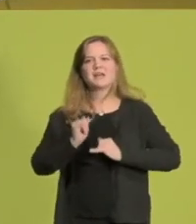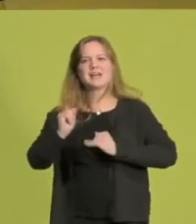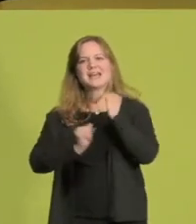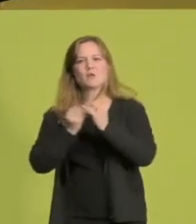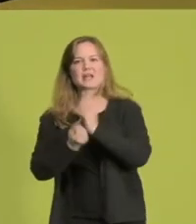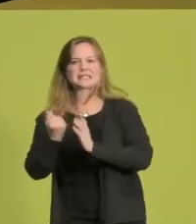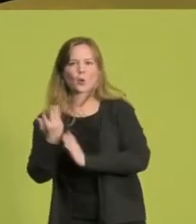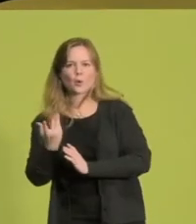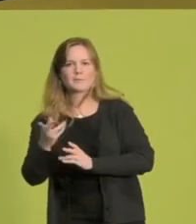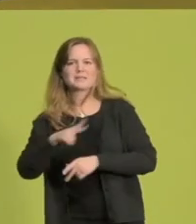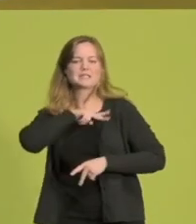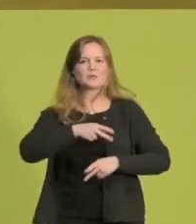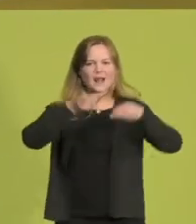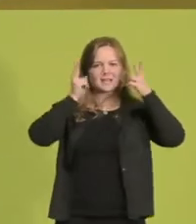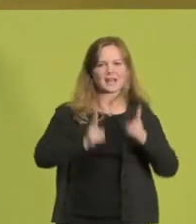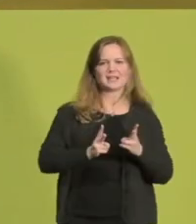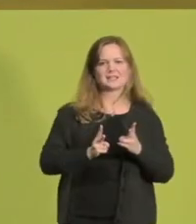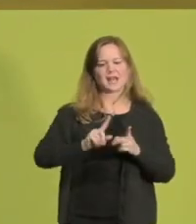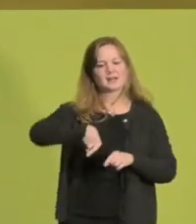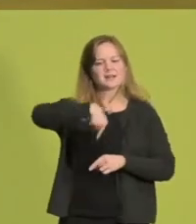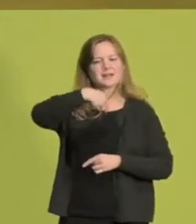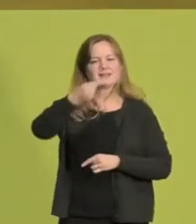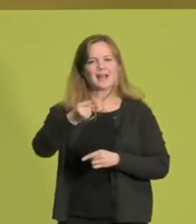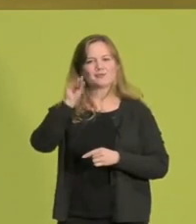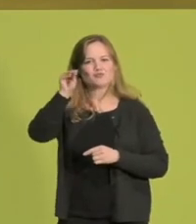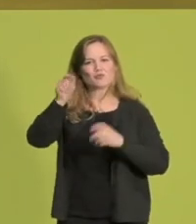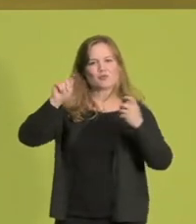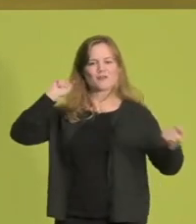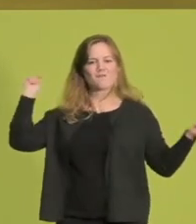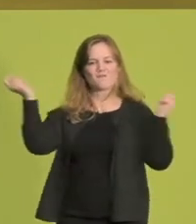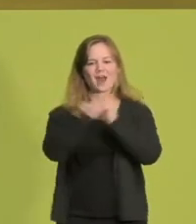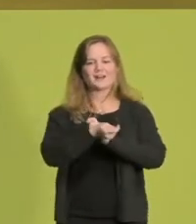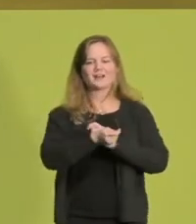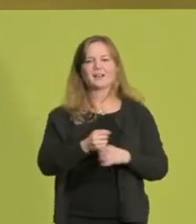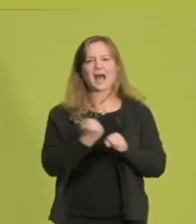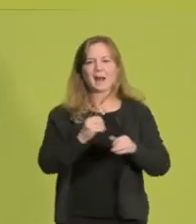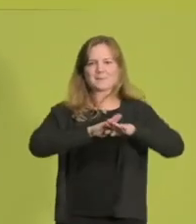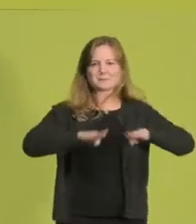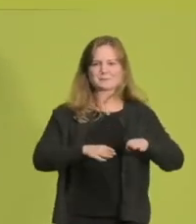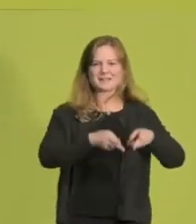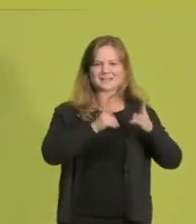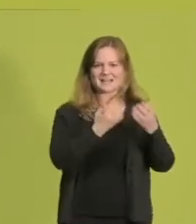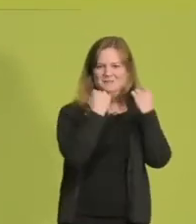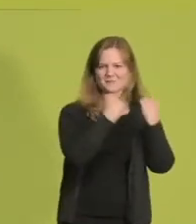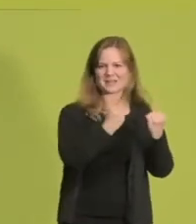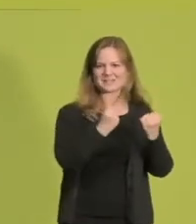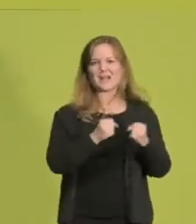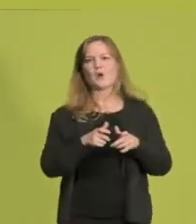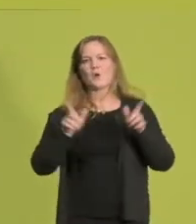Gerechtigkeit schaffen wir den Wandel und sichern Arbeitsplätze und sichern unsere freiheitliche Gesellschaft.